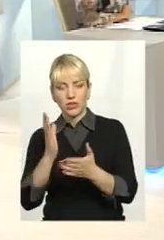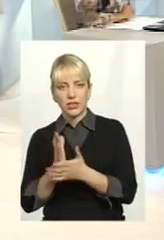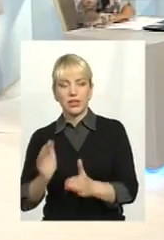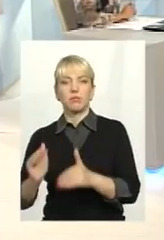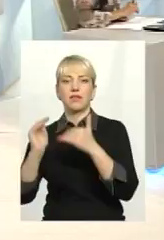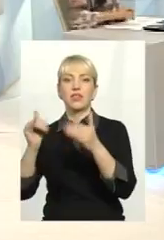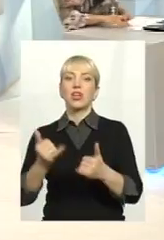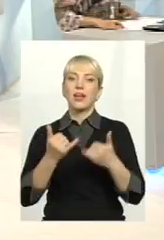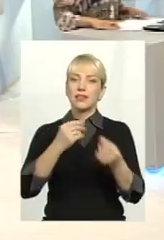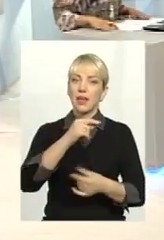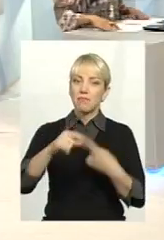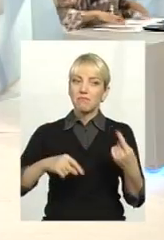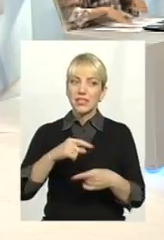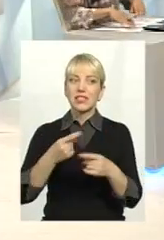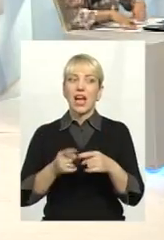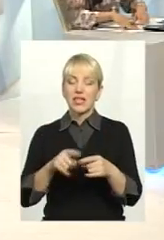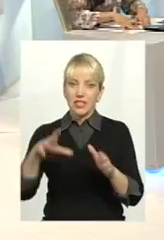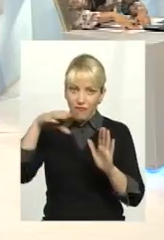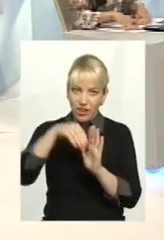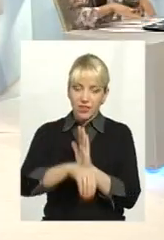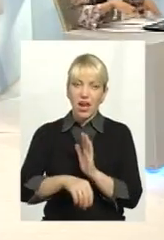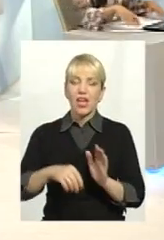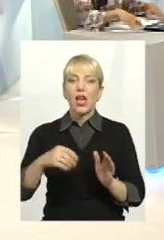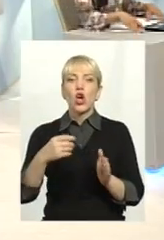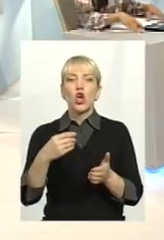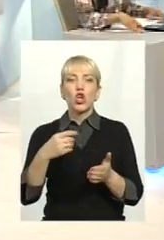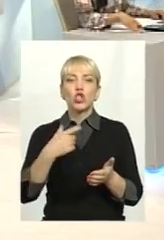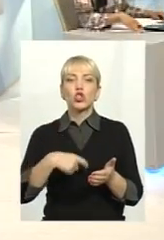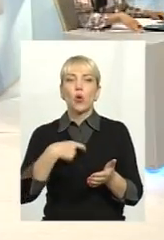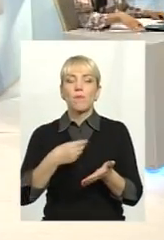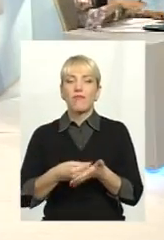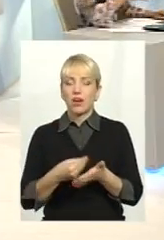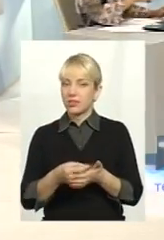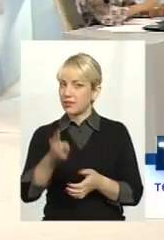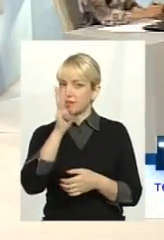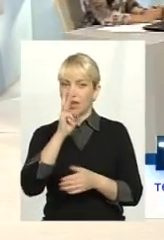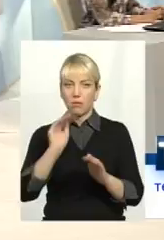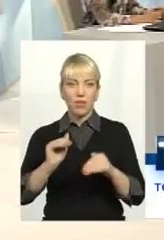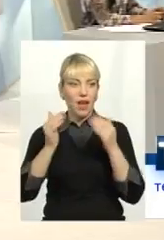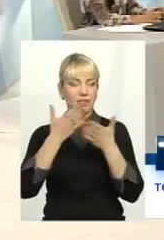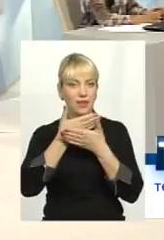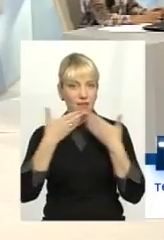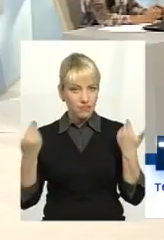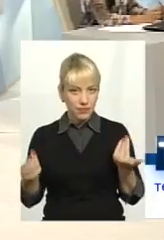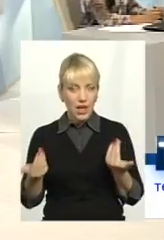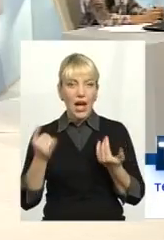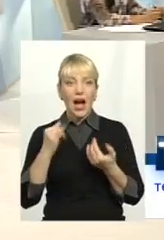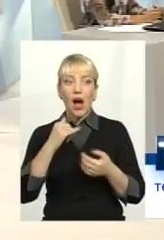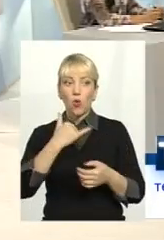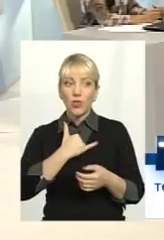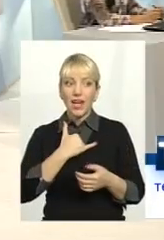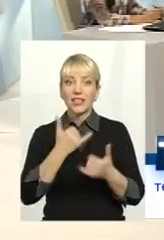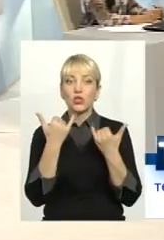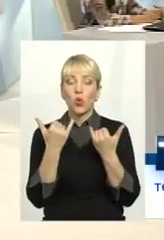бізнесу, а це все вкладається в собі вартість. І зарплата не зростає, а в нас сьогодні, при наших